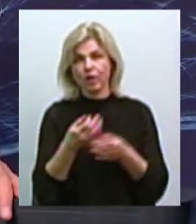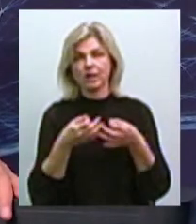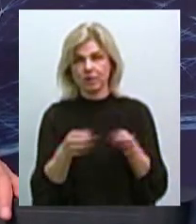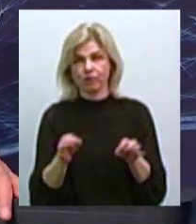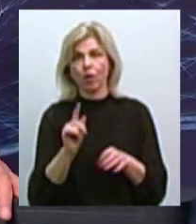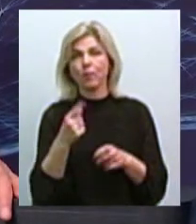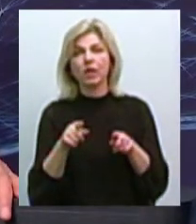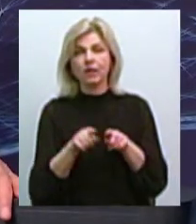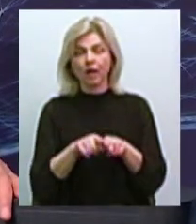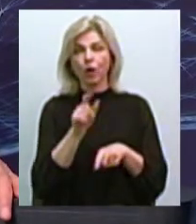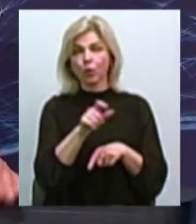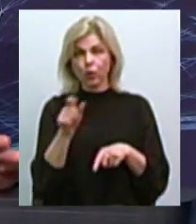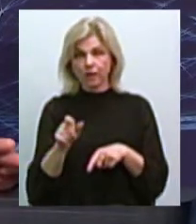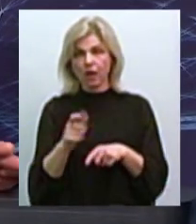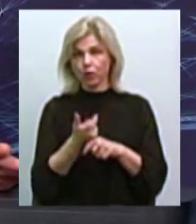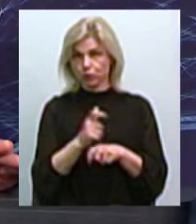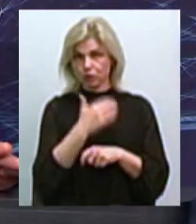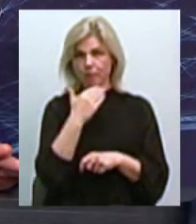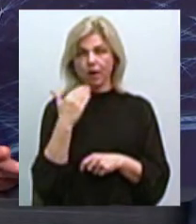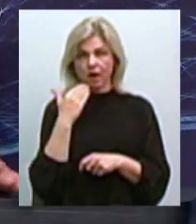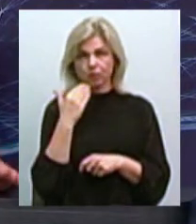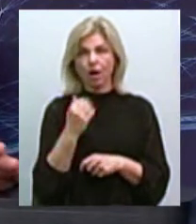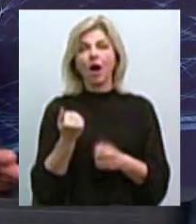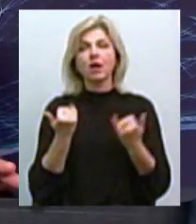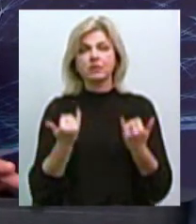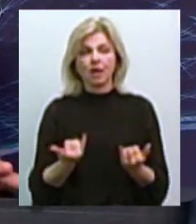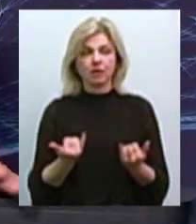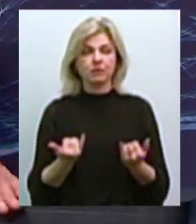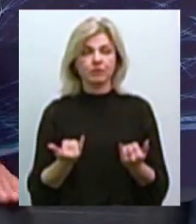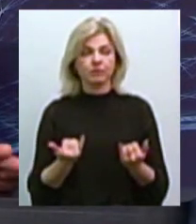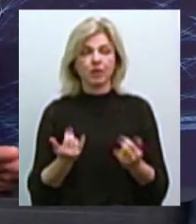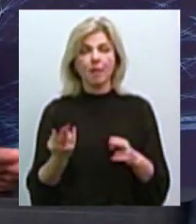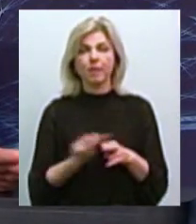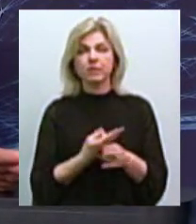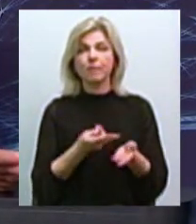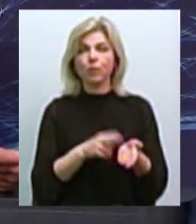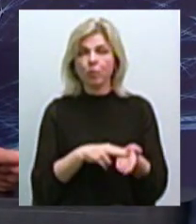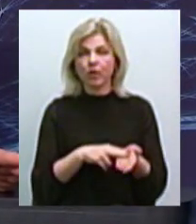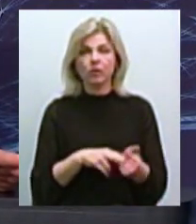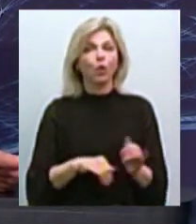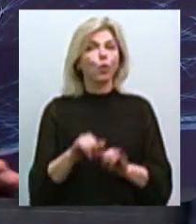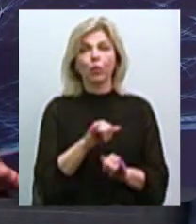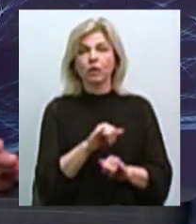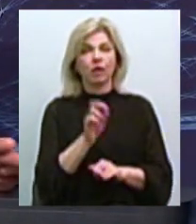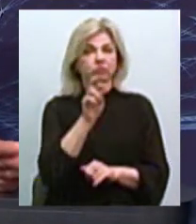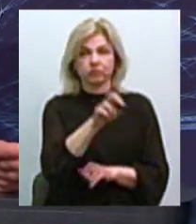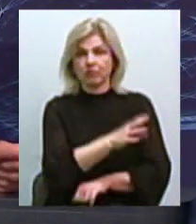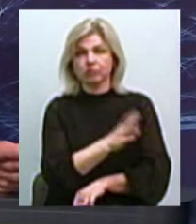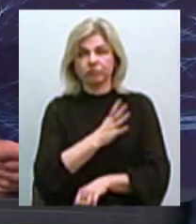людей в місті Миколаїві досить багато. А зараз без приписки не підеш в лікарню,